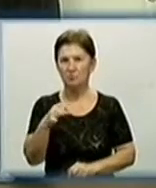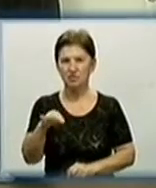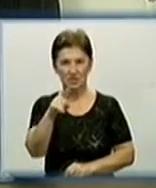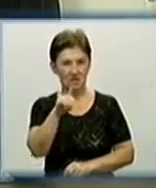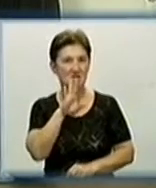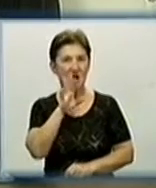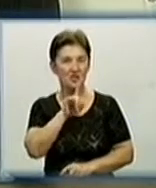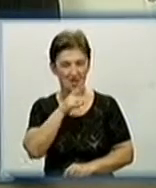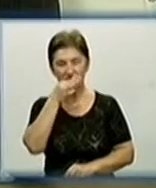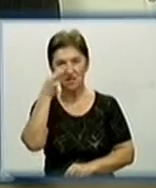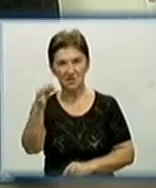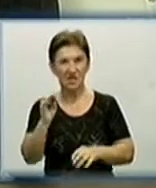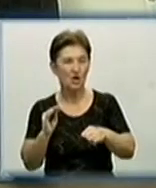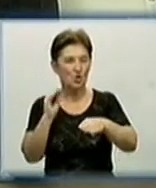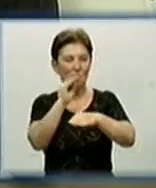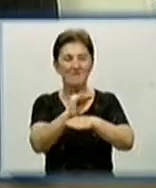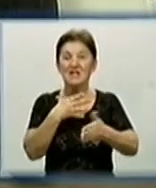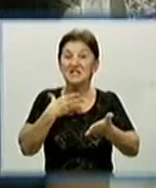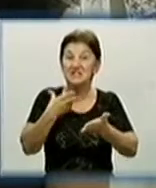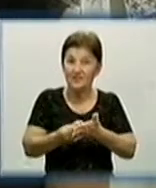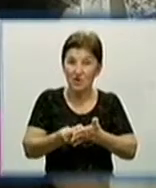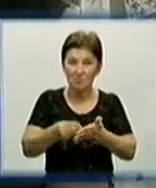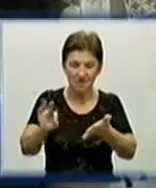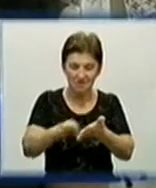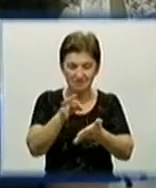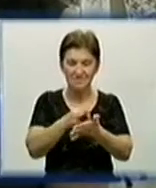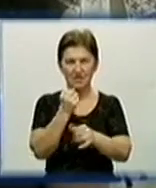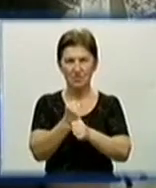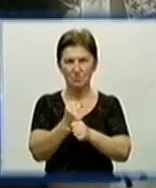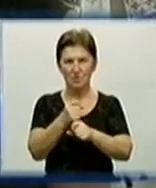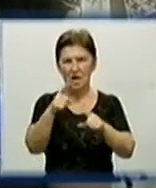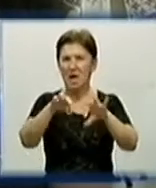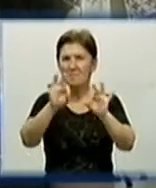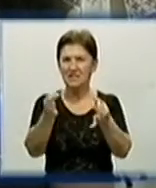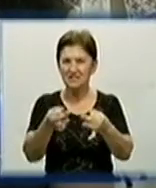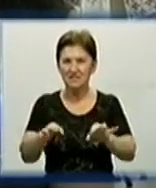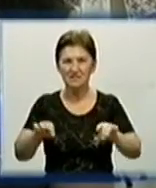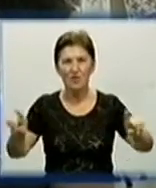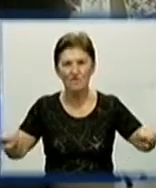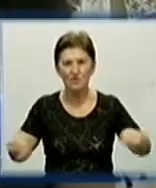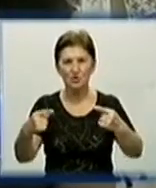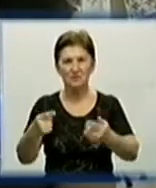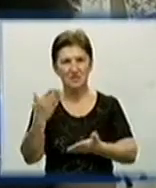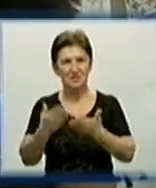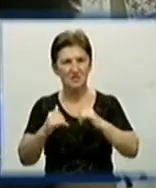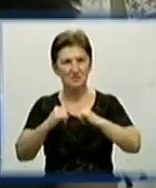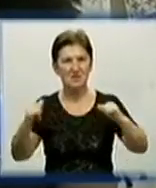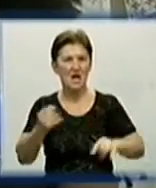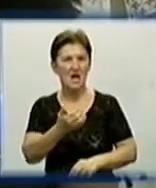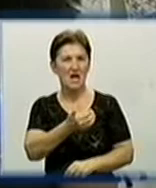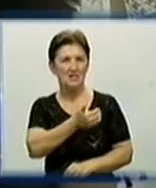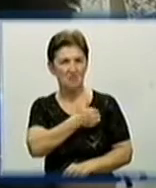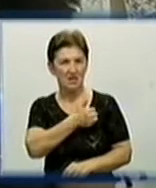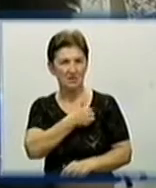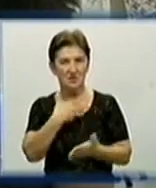також поповнила виставку своїми роботами. Мистецтво рушника відроджується. Невпинно зростає прагнення вишити